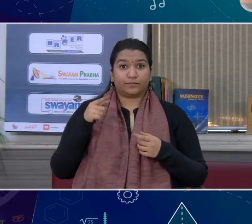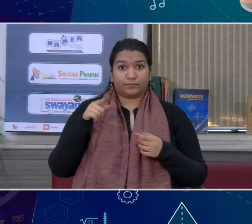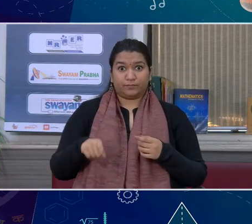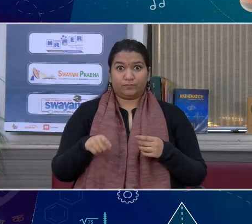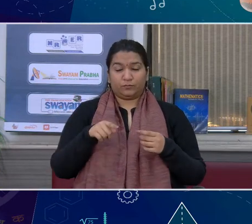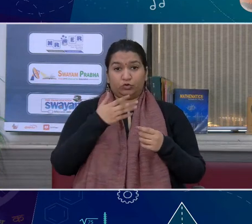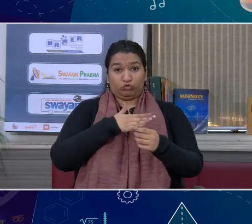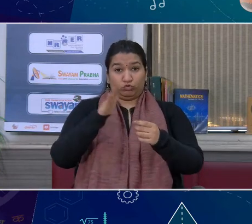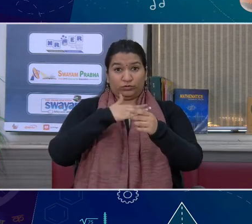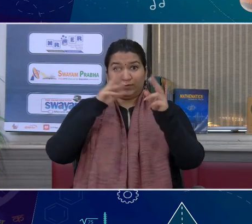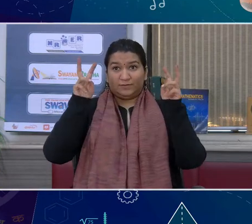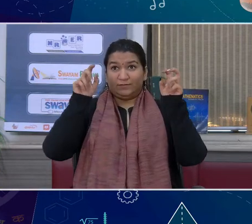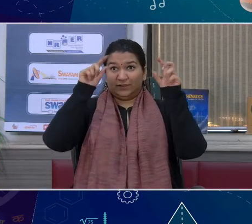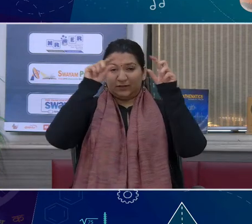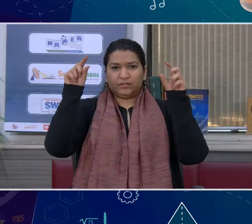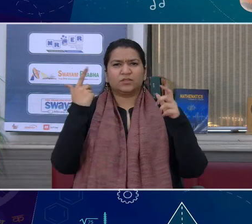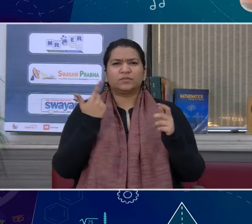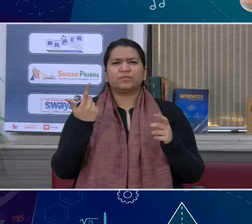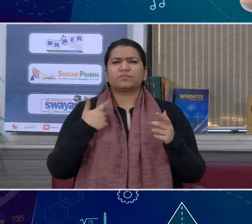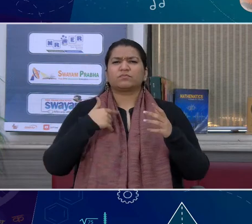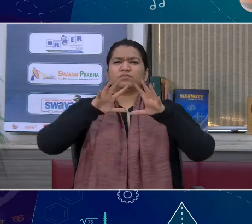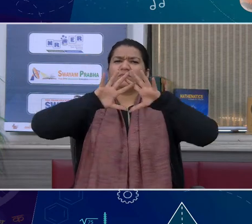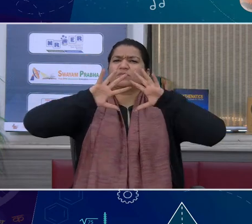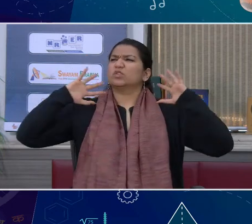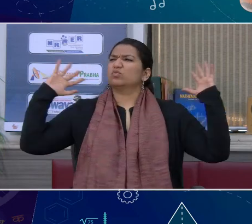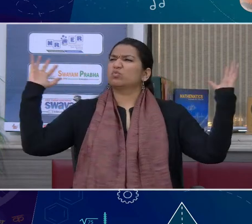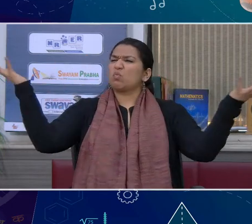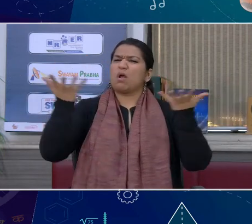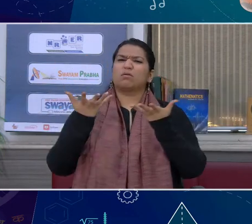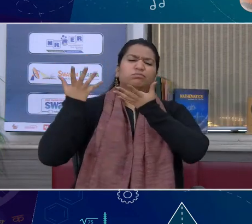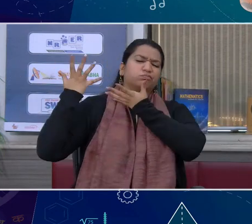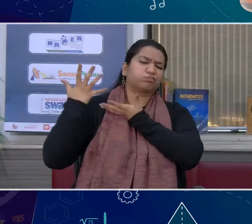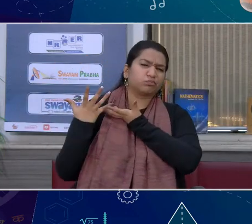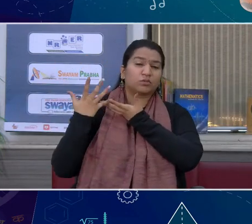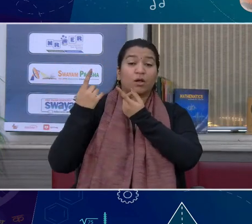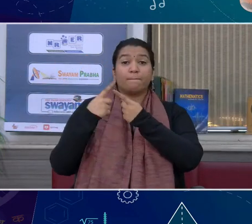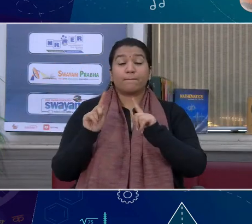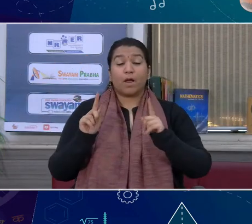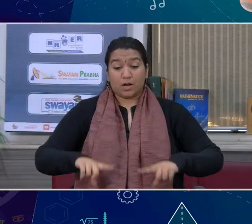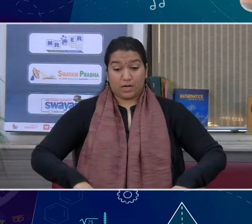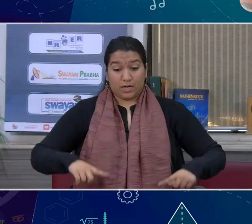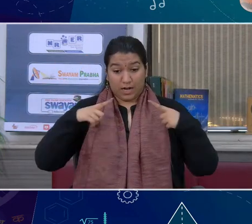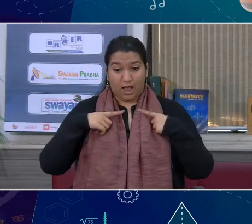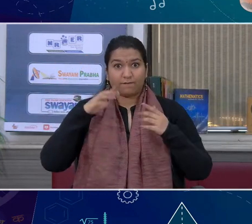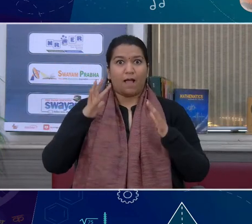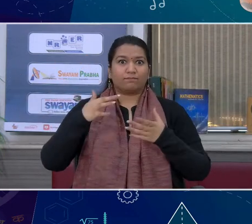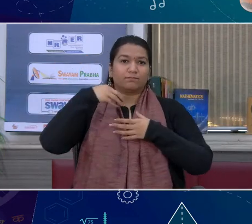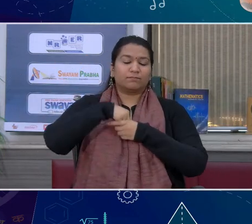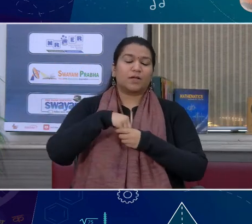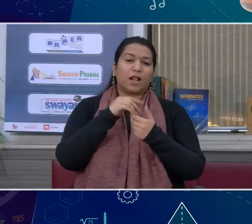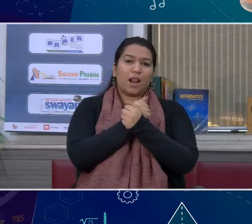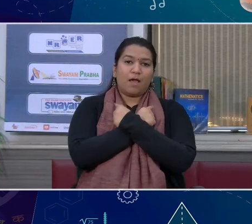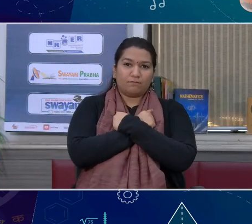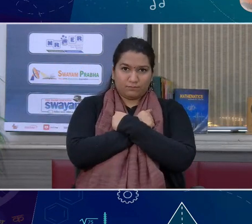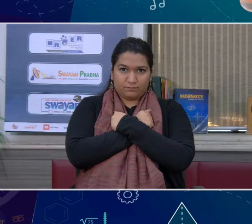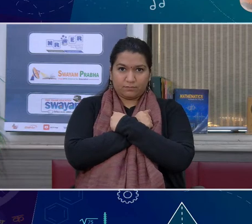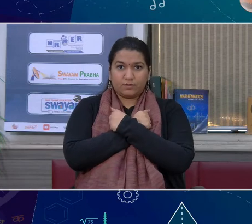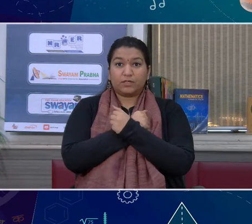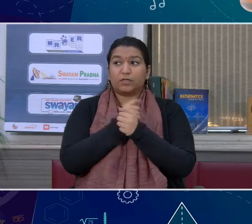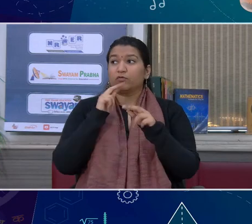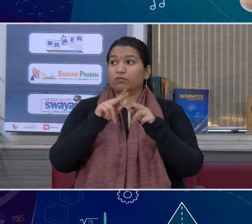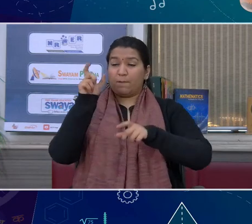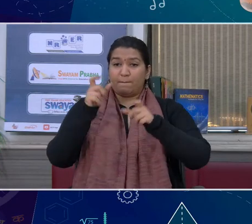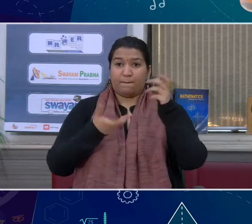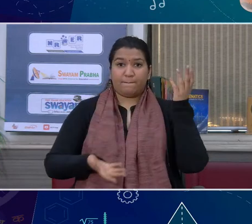पहले कहते हैं, मैं जग जीवन का भार लिए फिरता हूं, फिर भी जीवन में प्यार लिए फिरता हूं, कर दिया किसी ने जंकृत